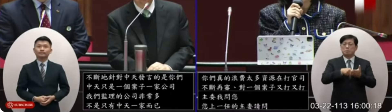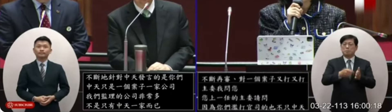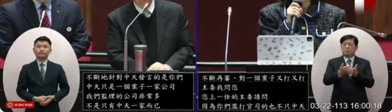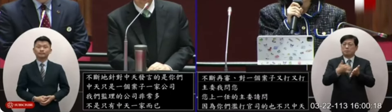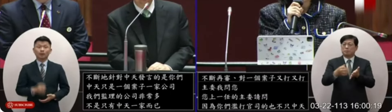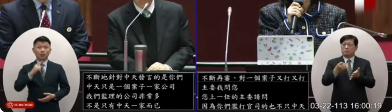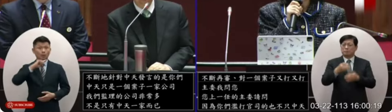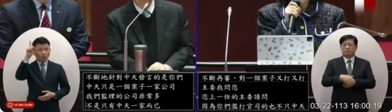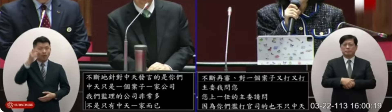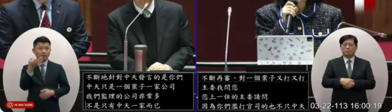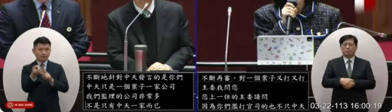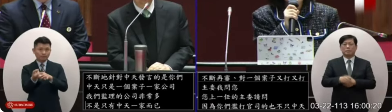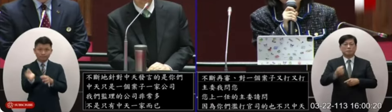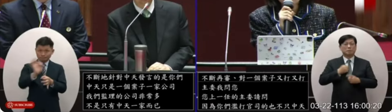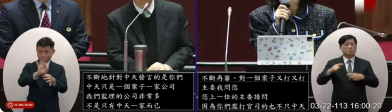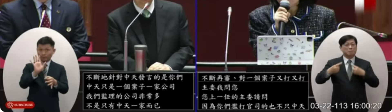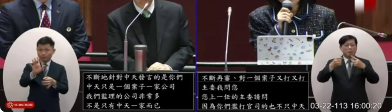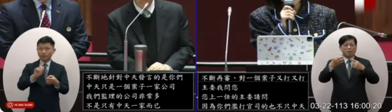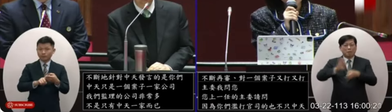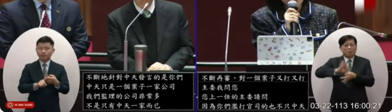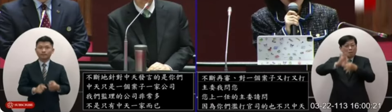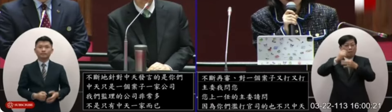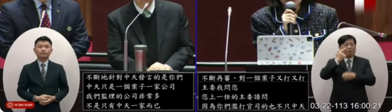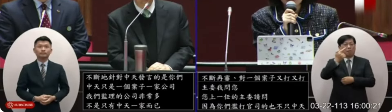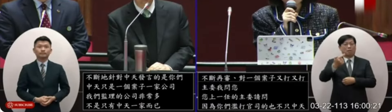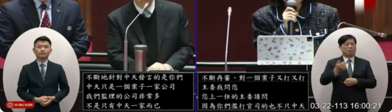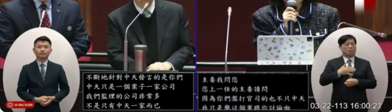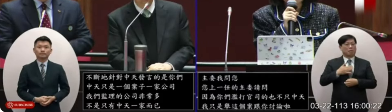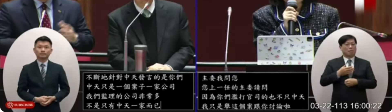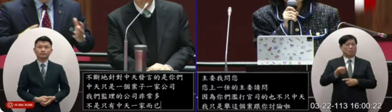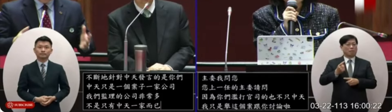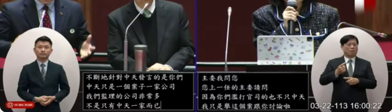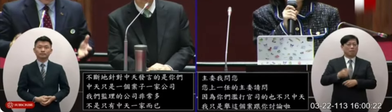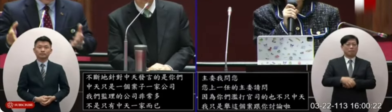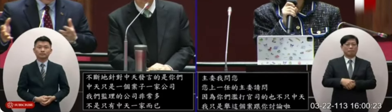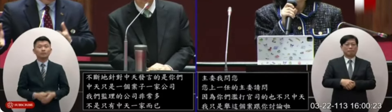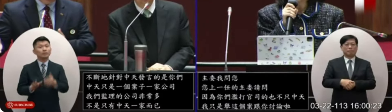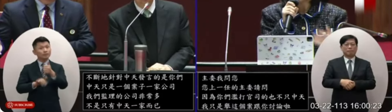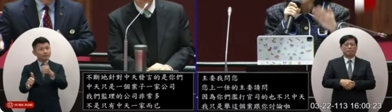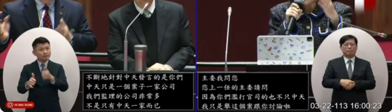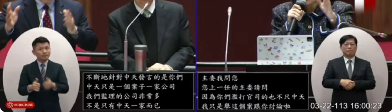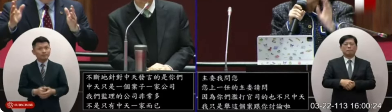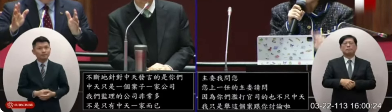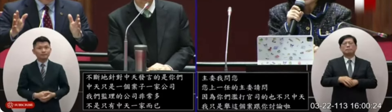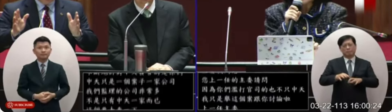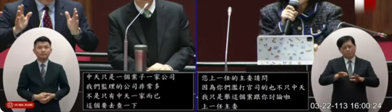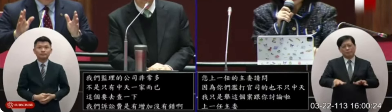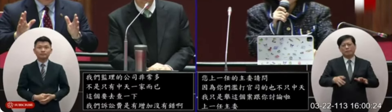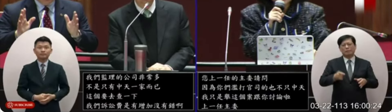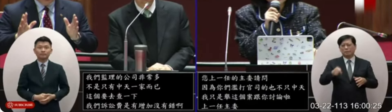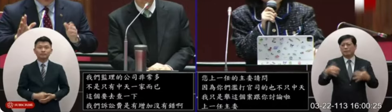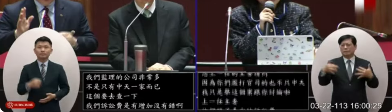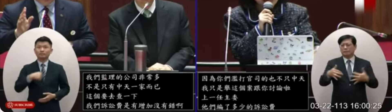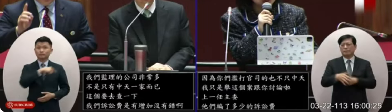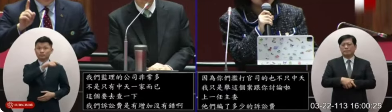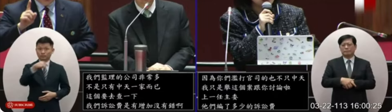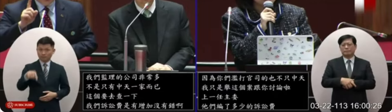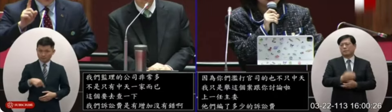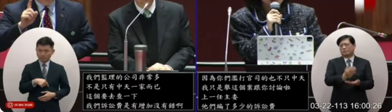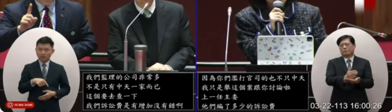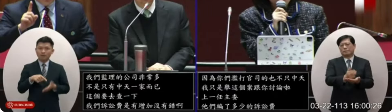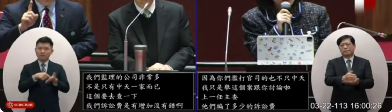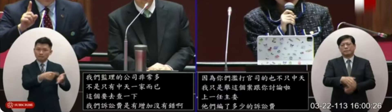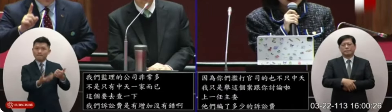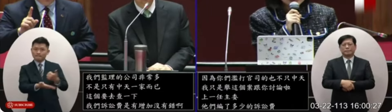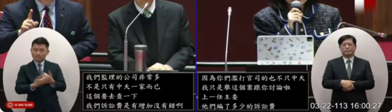多少的訴訟費我們訴訟費是有增加沒有錯你們增加了非常多倍嗎所以嘛我們的救